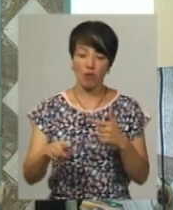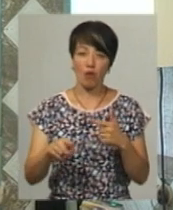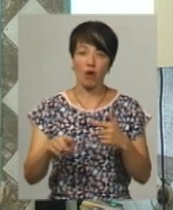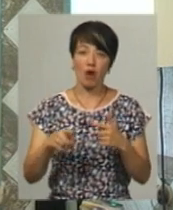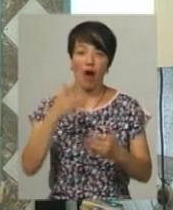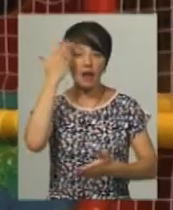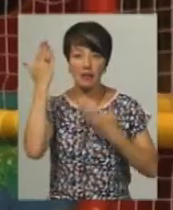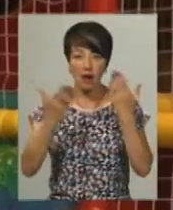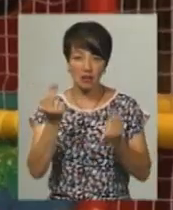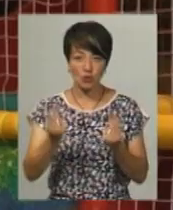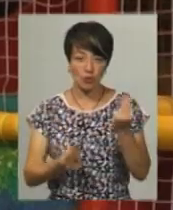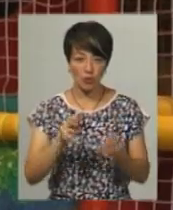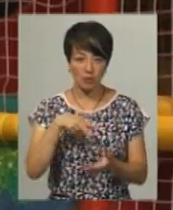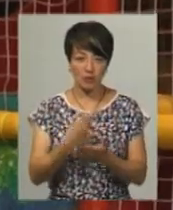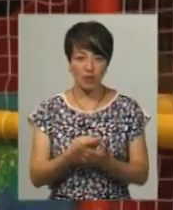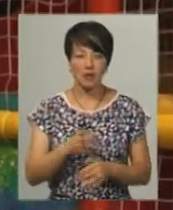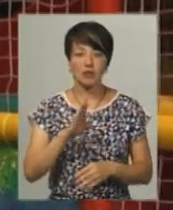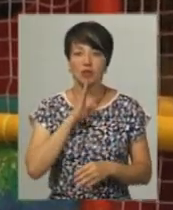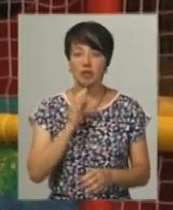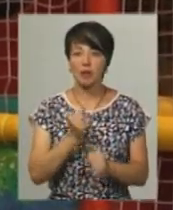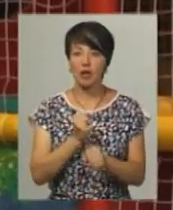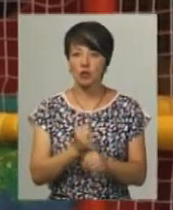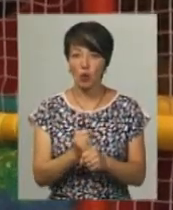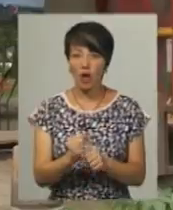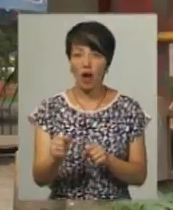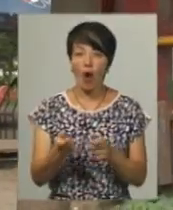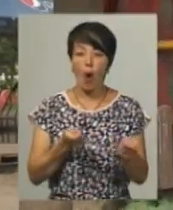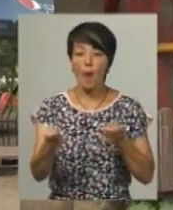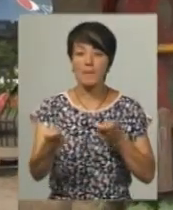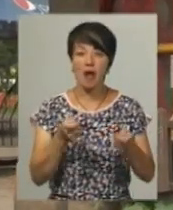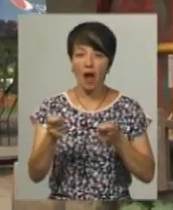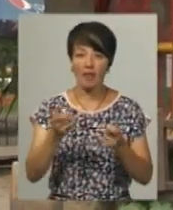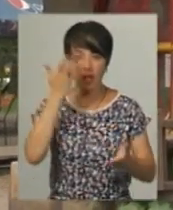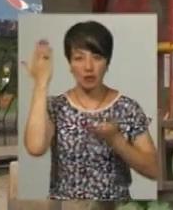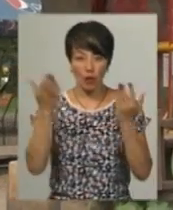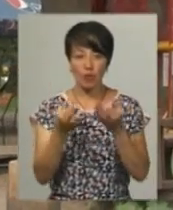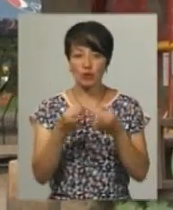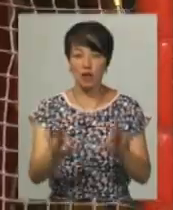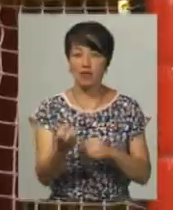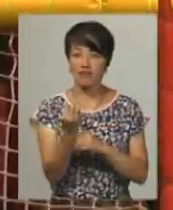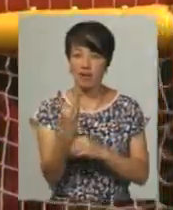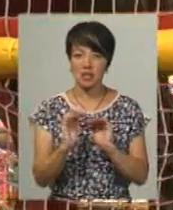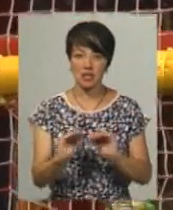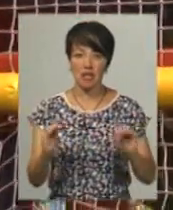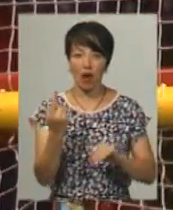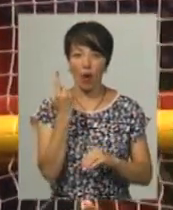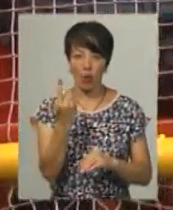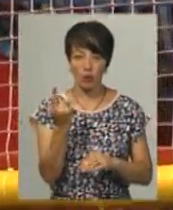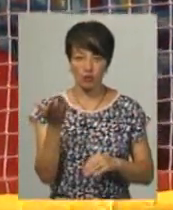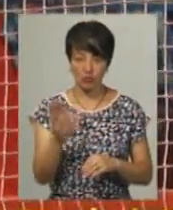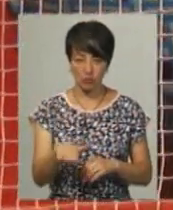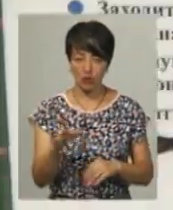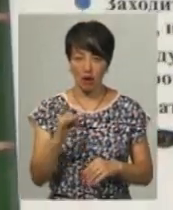атракціонів. Альона Бас працює оператором атракціонів. Каже, на Батути в лабірєнт пускає максимум 12 дітей за один сеанс.